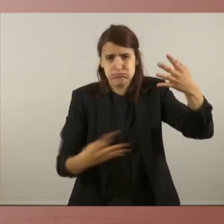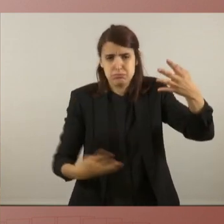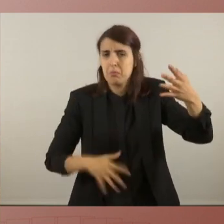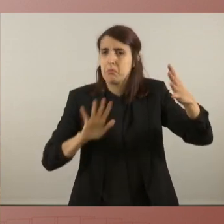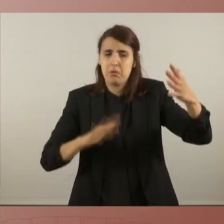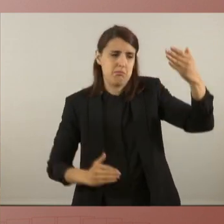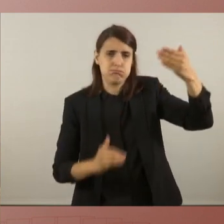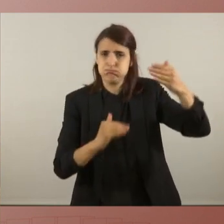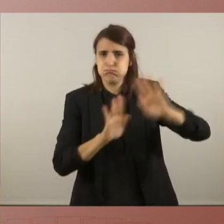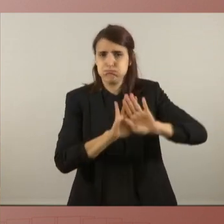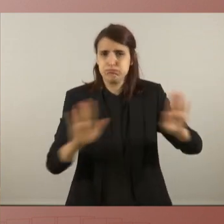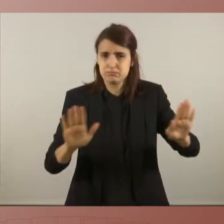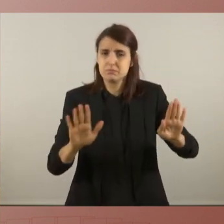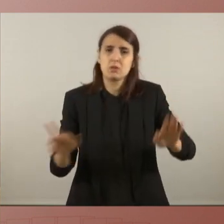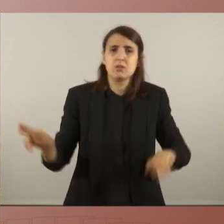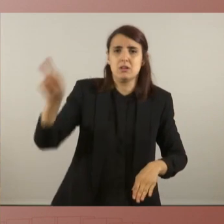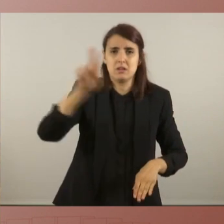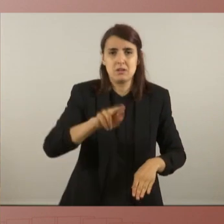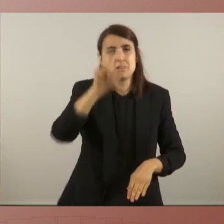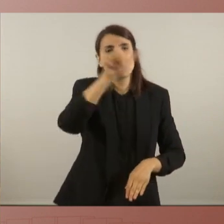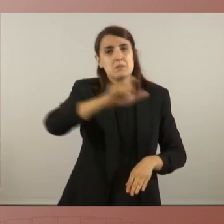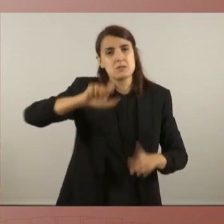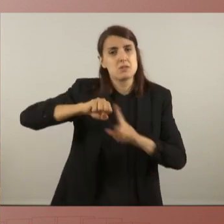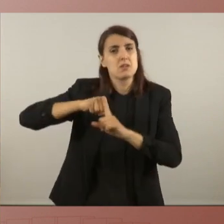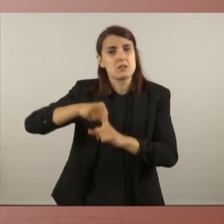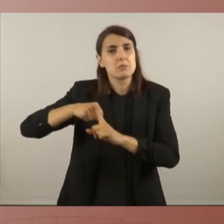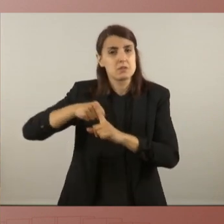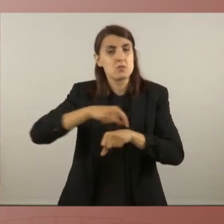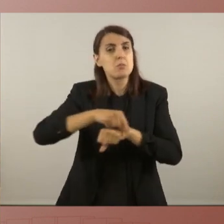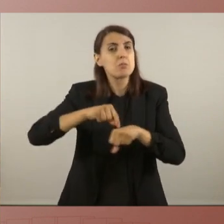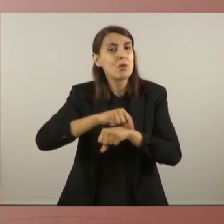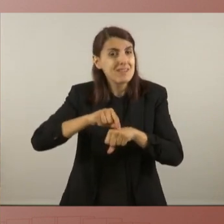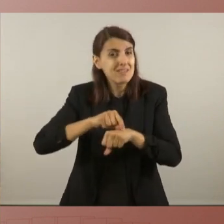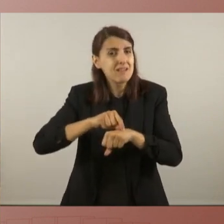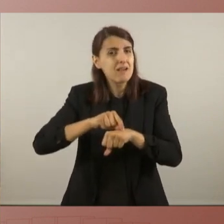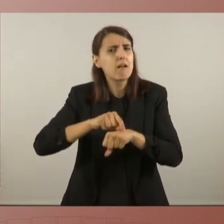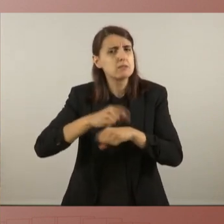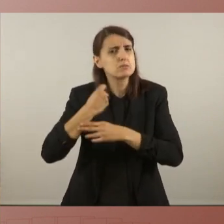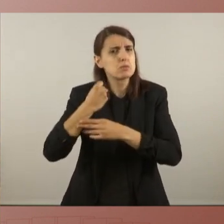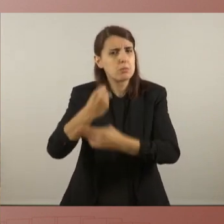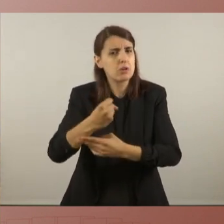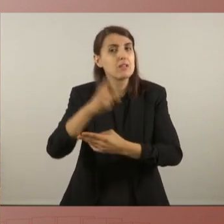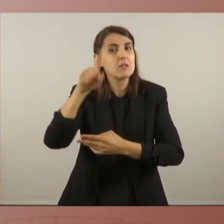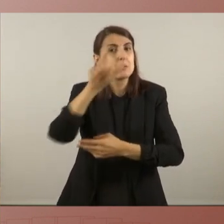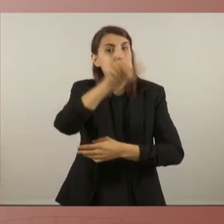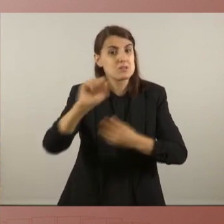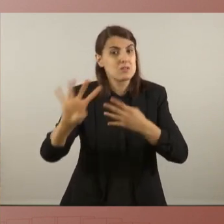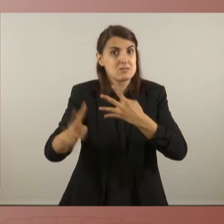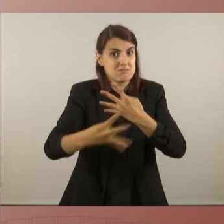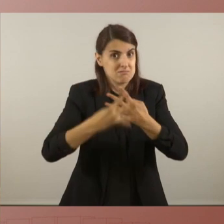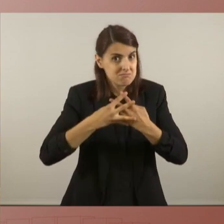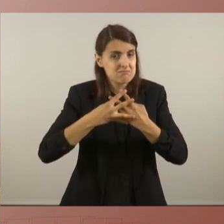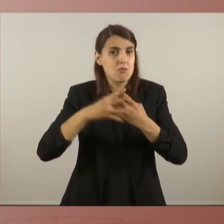vegada més tota la solidaritat amb les persones represaliades polítiques i de forma especial a les preses i exiliades